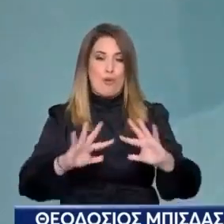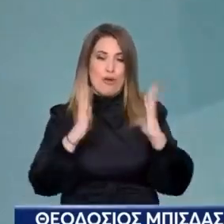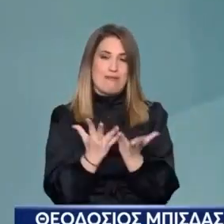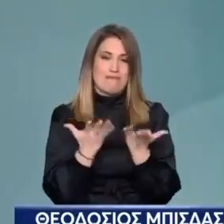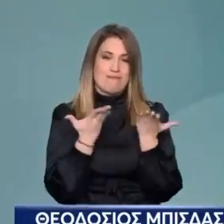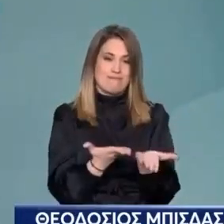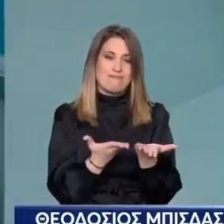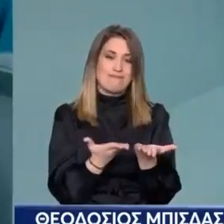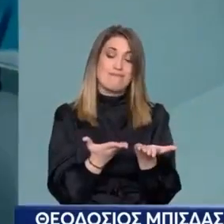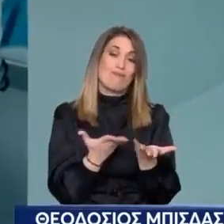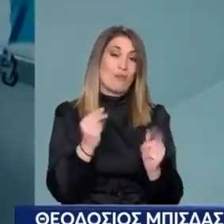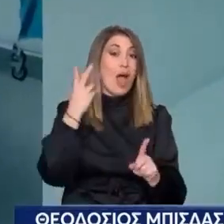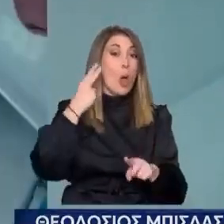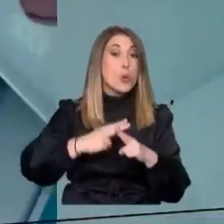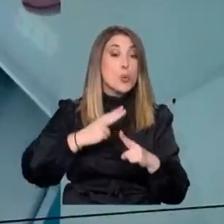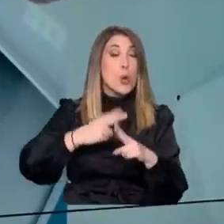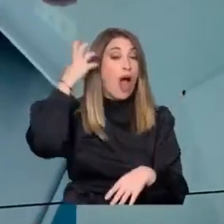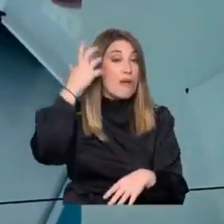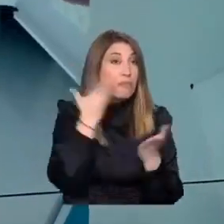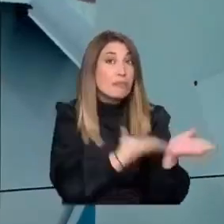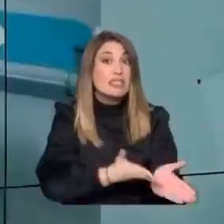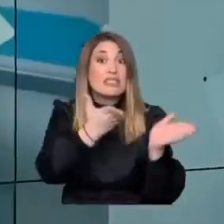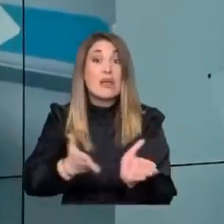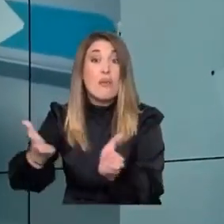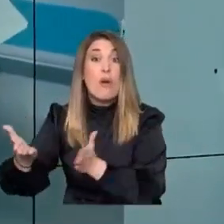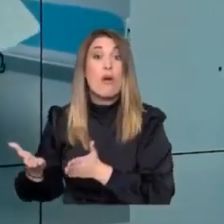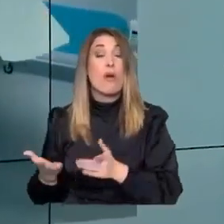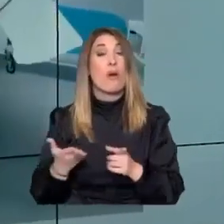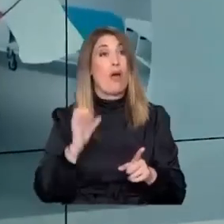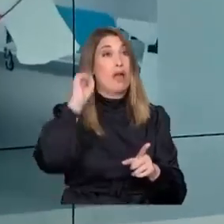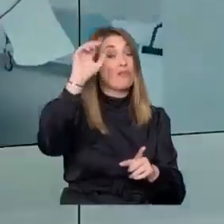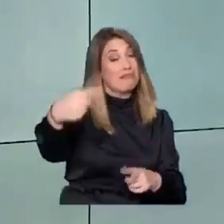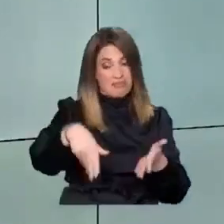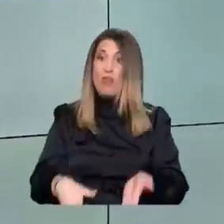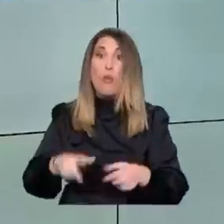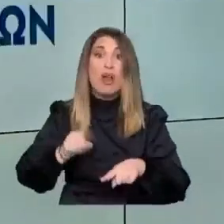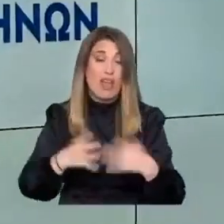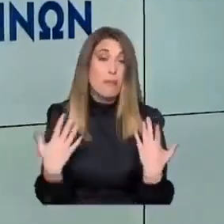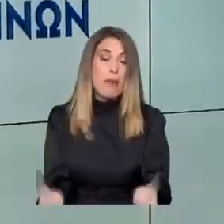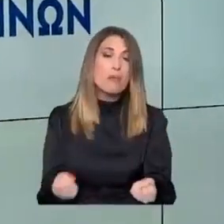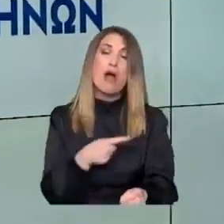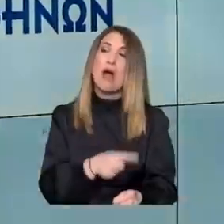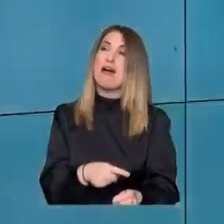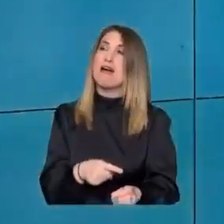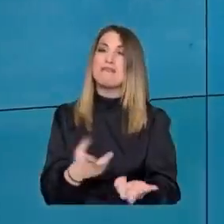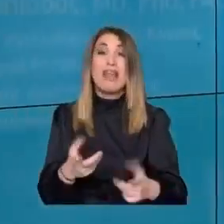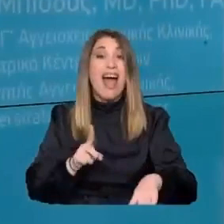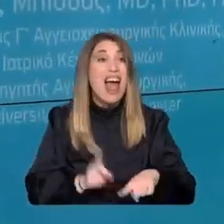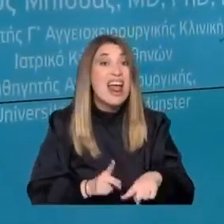Από επιστήμονες, νέους επιστήμονες Σπουδαίους επιστήμονες Δεν στο εξωτερικό, είναι εδώ, στην Ελλάδα Και κάνουν Έλληνες